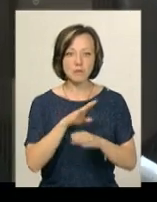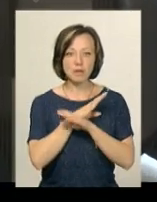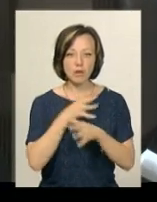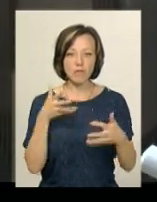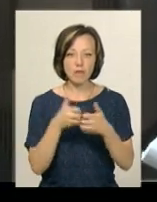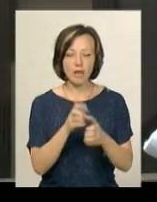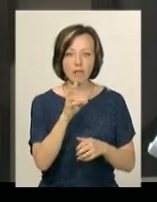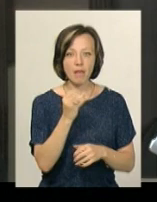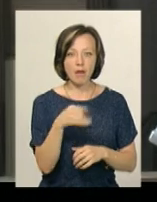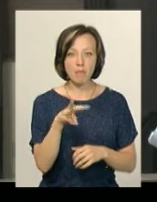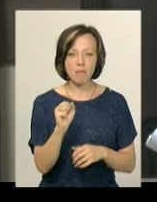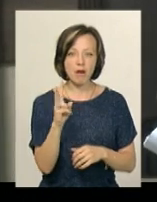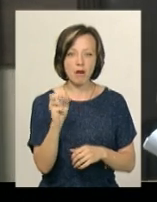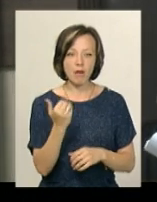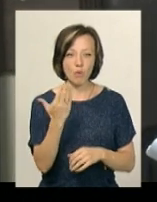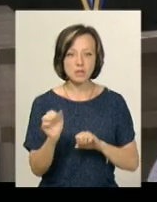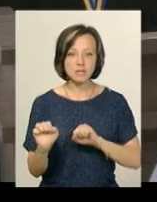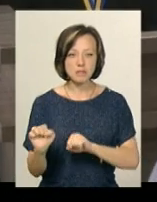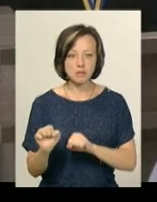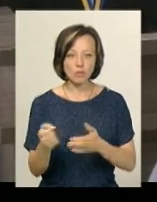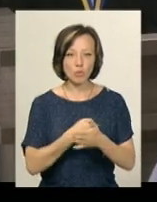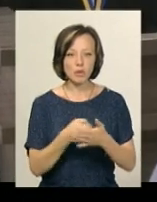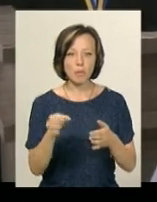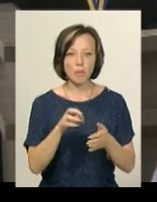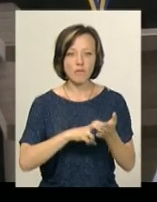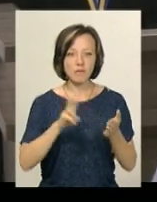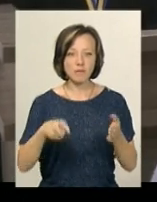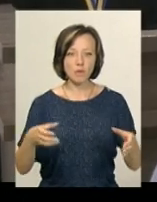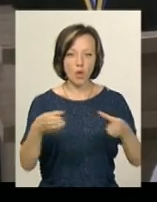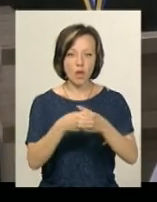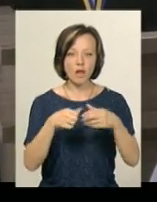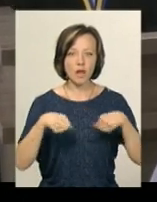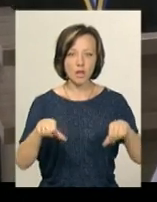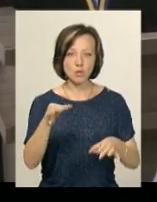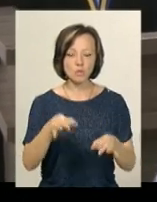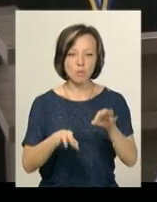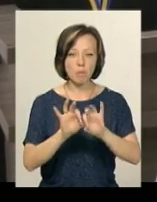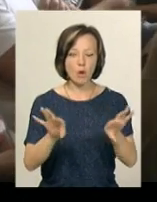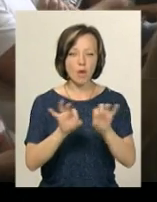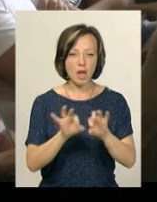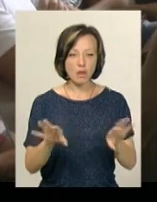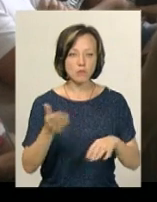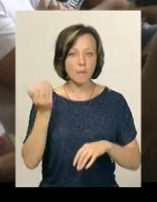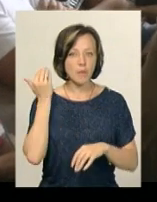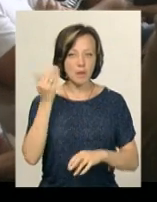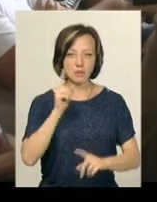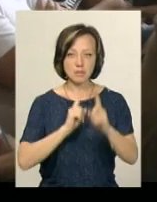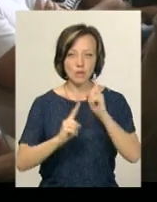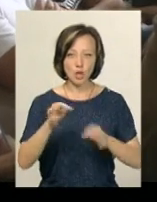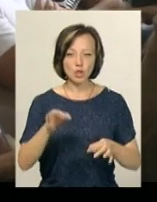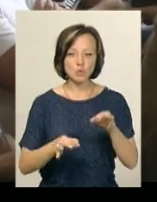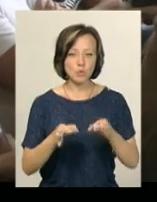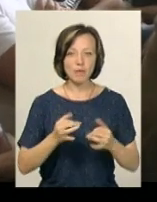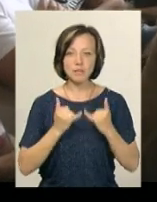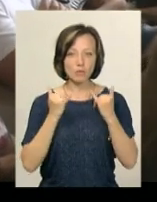Неймака. Його захисник Віктор Колбанцев заявляє клопотання про відвід колегії суддів. Пояснює це тим, що на попередньому засіданні судді